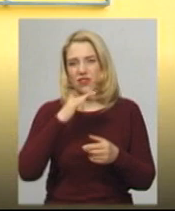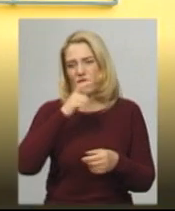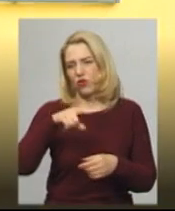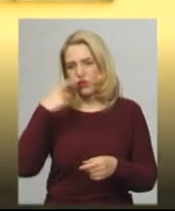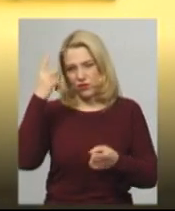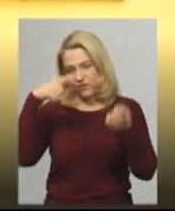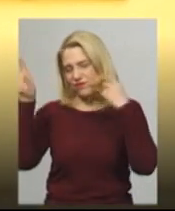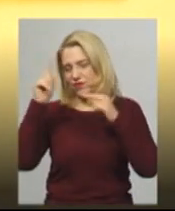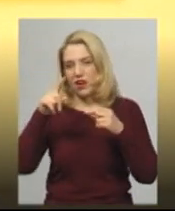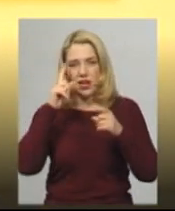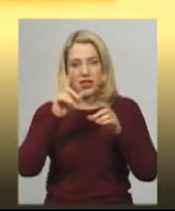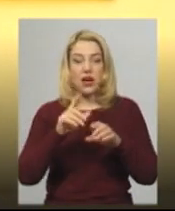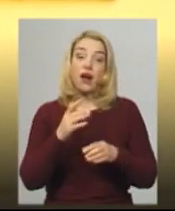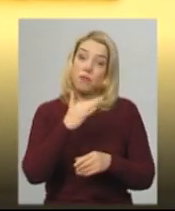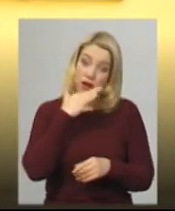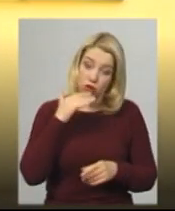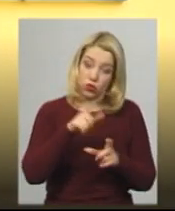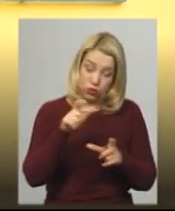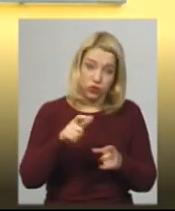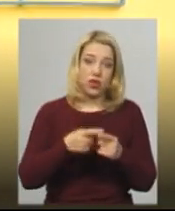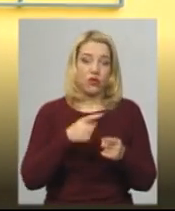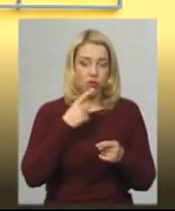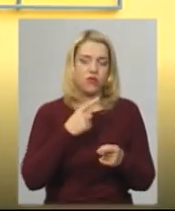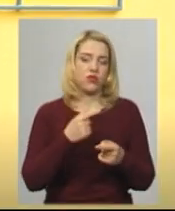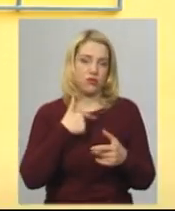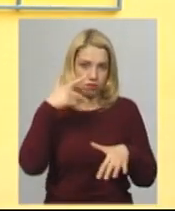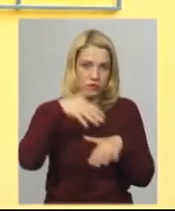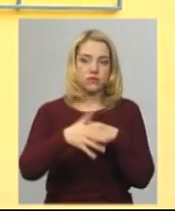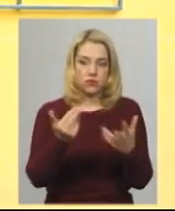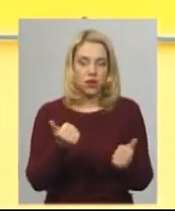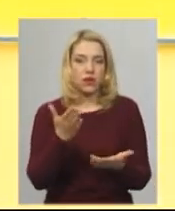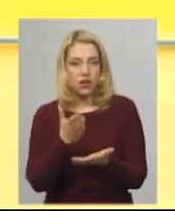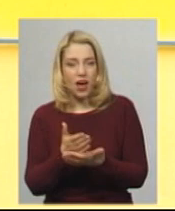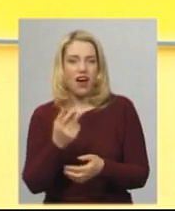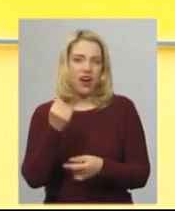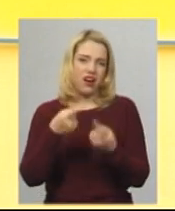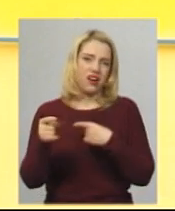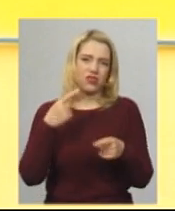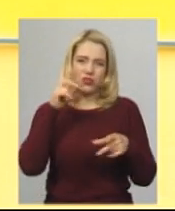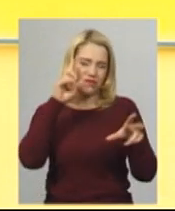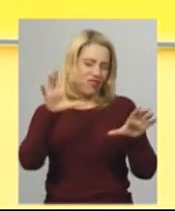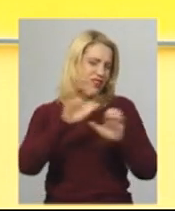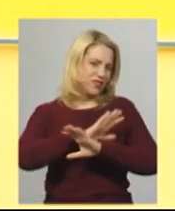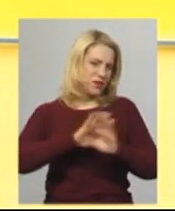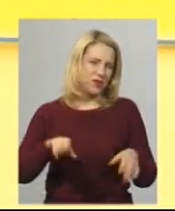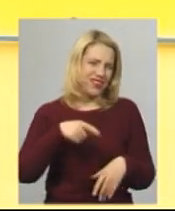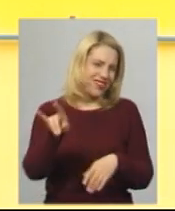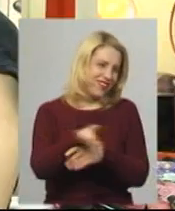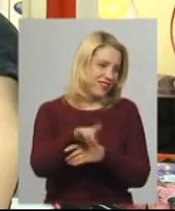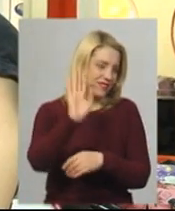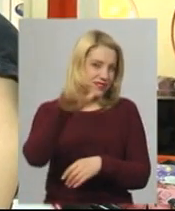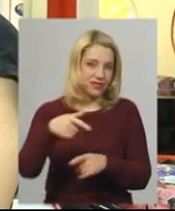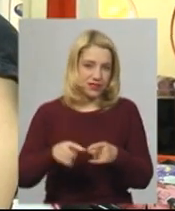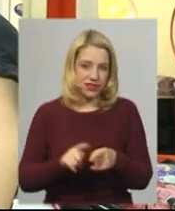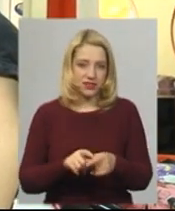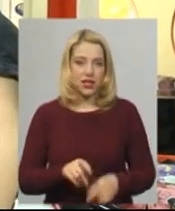людей сприймають адекватно, розумінням, але бувають такі, що не сприймають, що це все брехня, що це видумано.